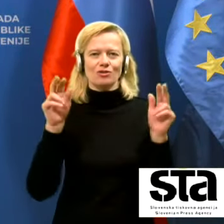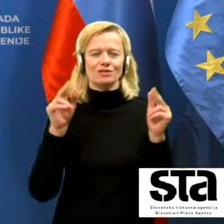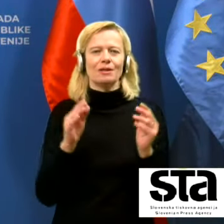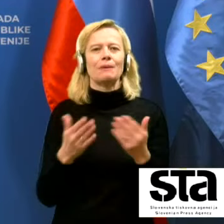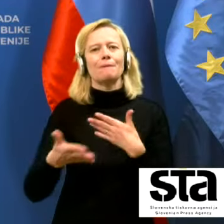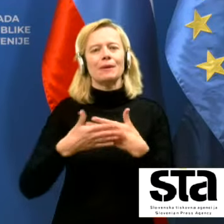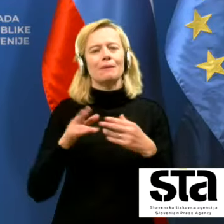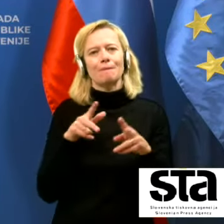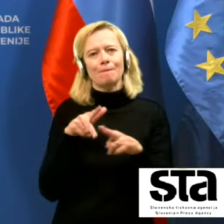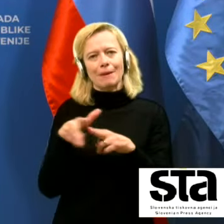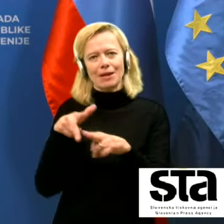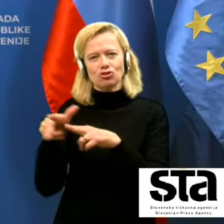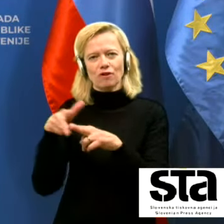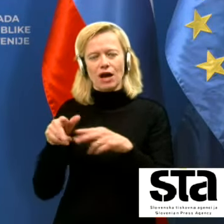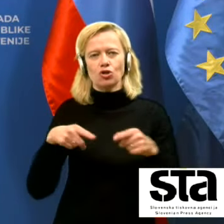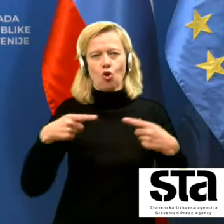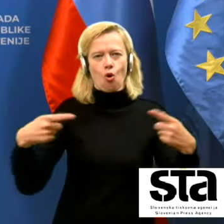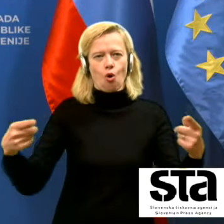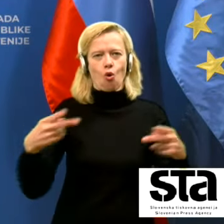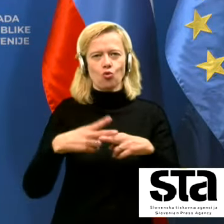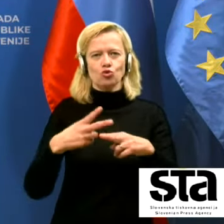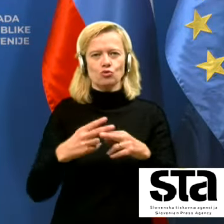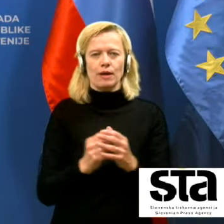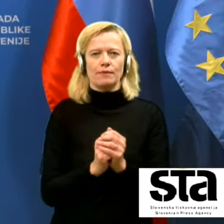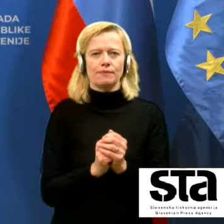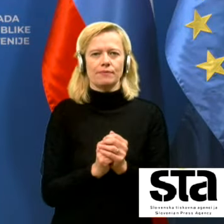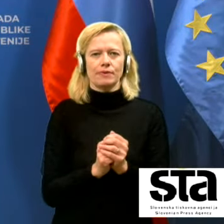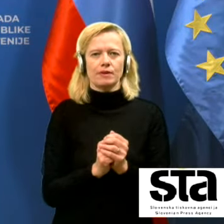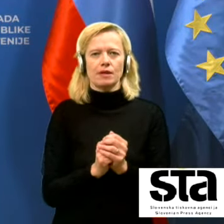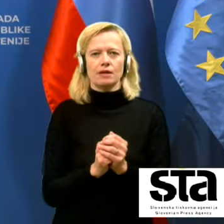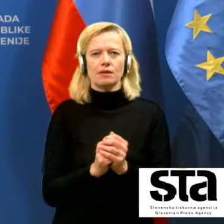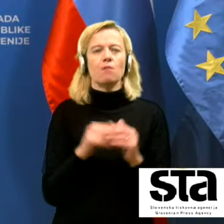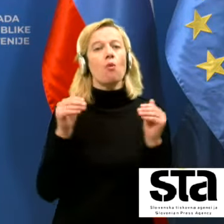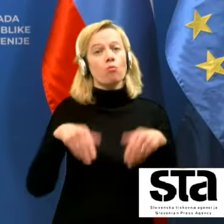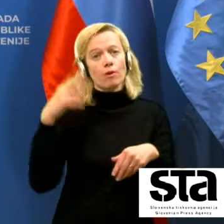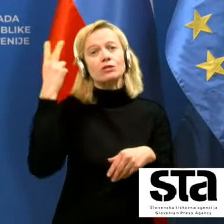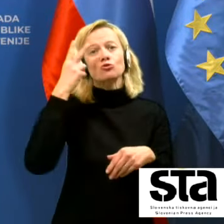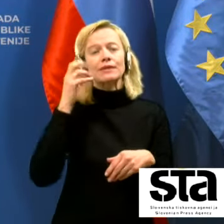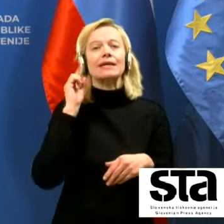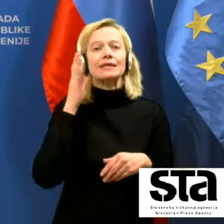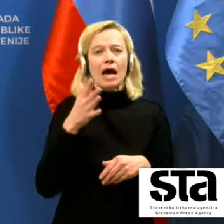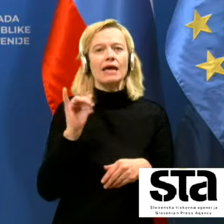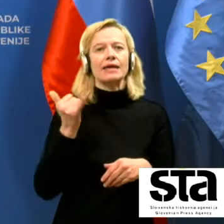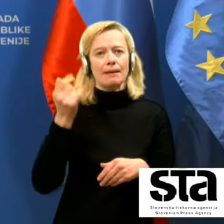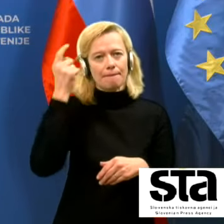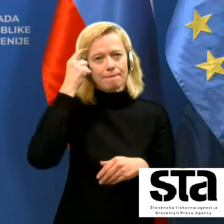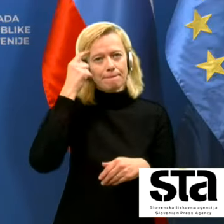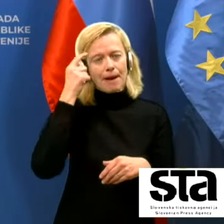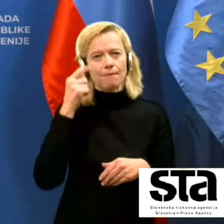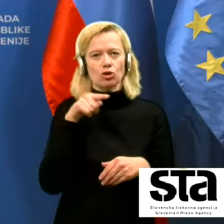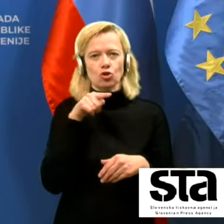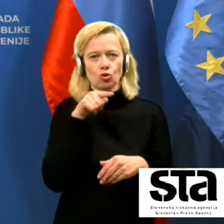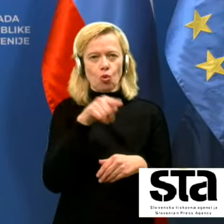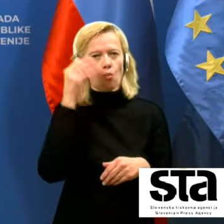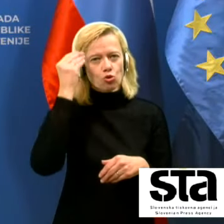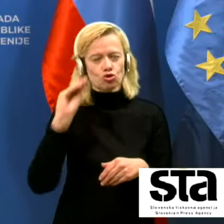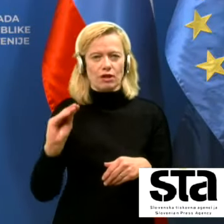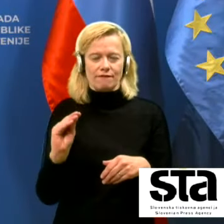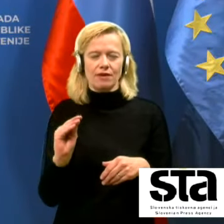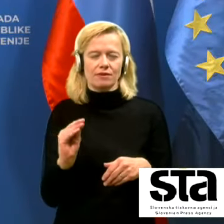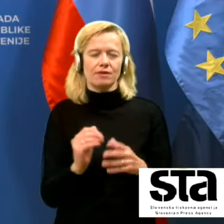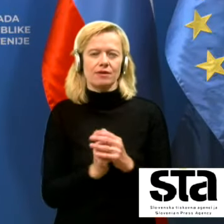spravim ob pogoju, da razumemo, zakaj in kdaj pa je to smiseln okrep in da ga takrat tudi upoštevamo.